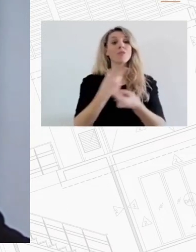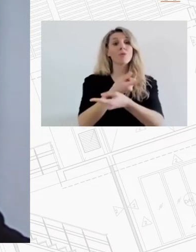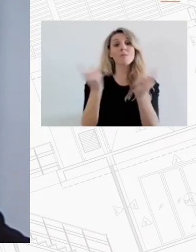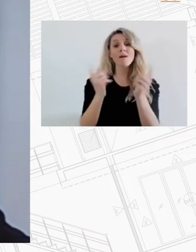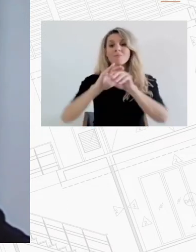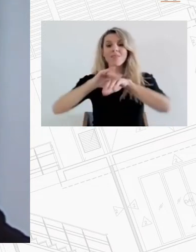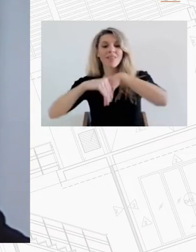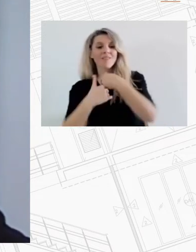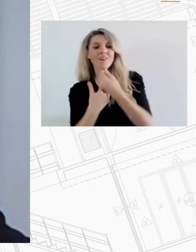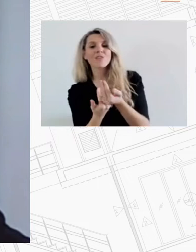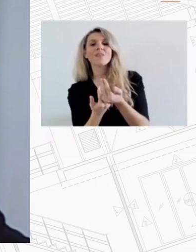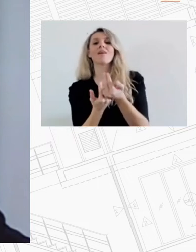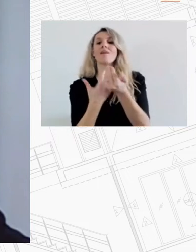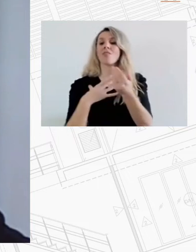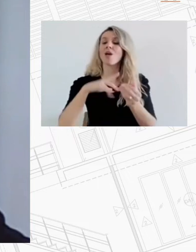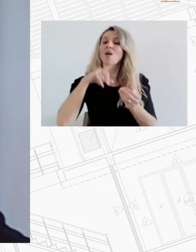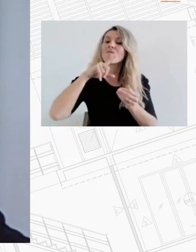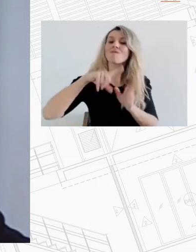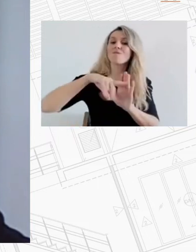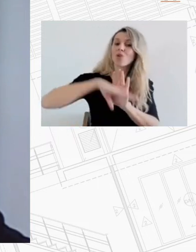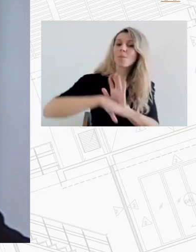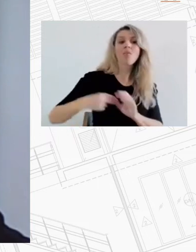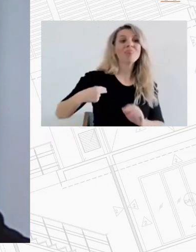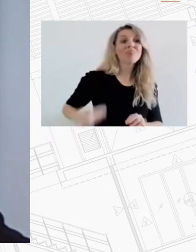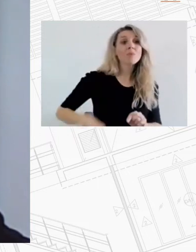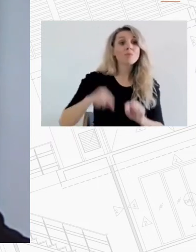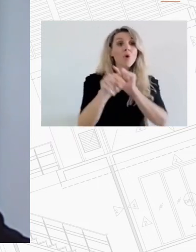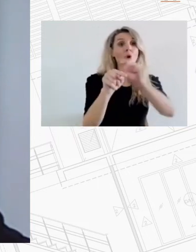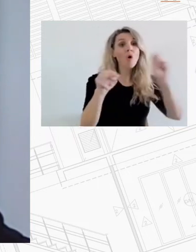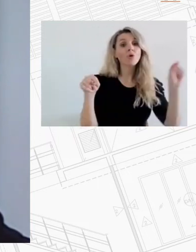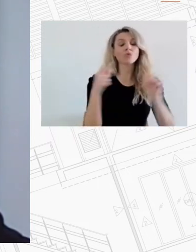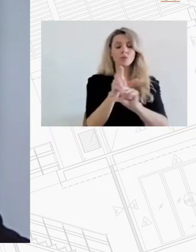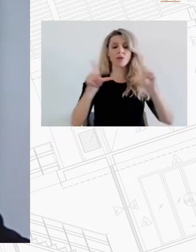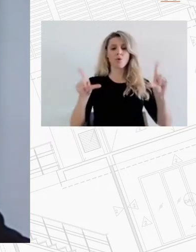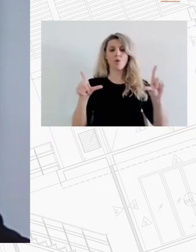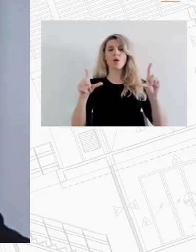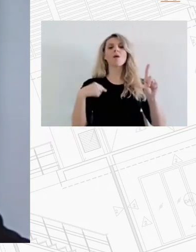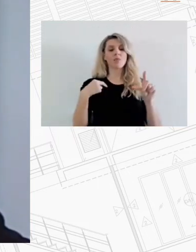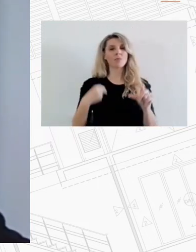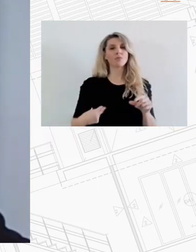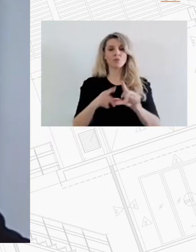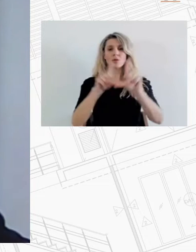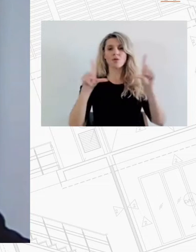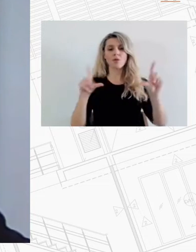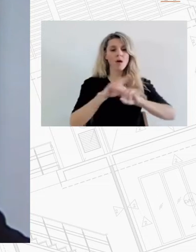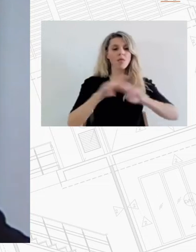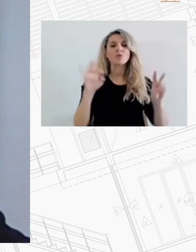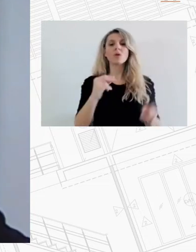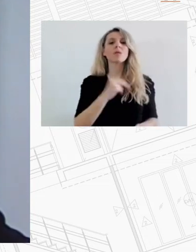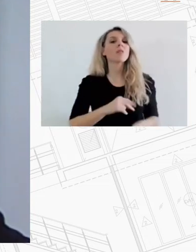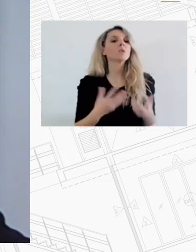εμπλεκόμενοι και οι Δήμοι να κατανοήσουν τη σημασία αυτού του προγράμματος διότι τα ωφέλη είναι πολλαπλά.